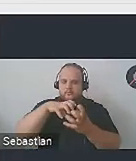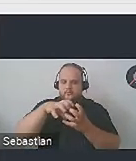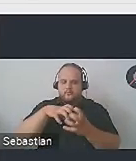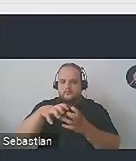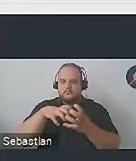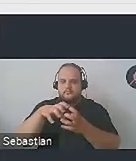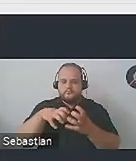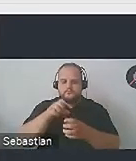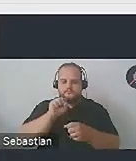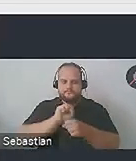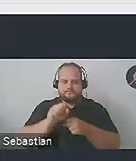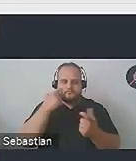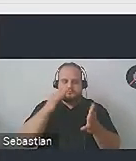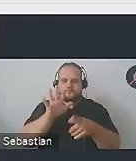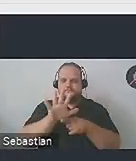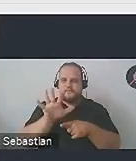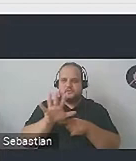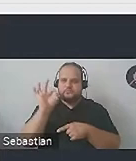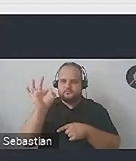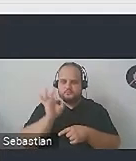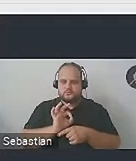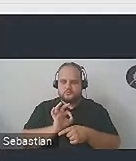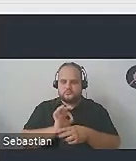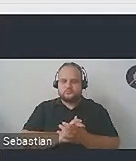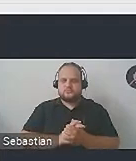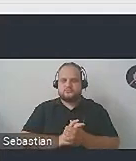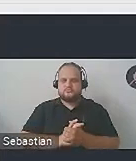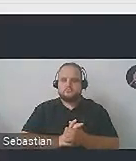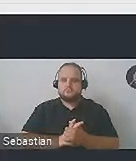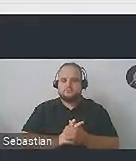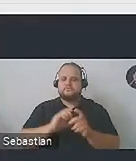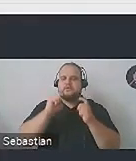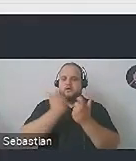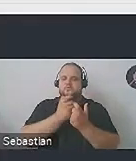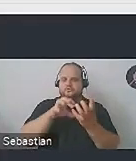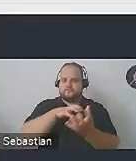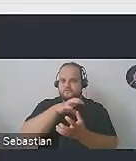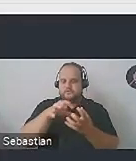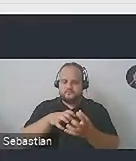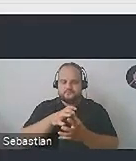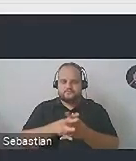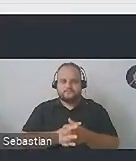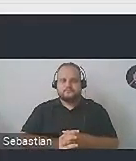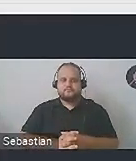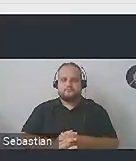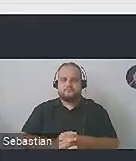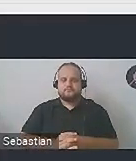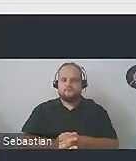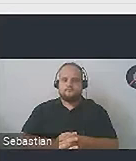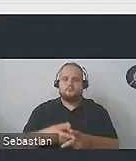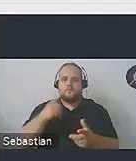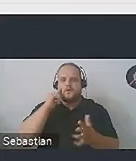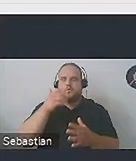się, że jest około 15% jakby globalnej populacji. 15%, to jest